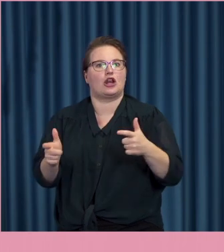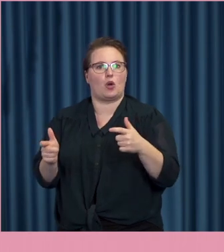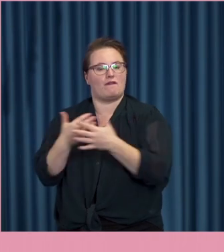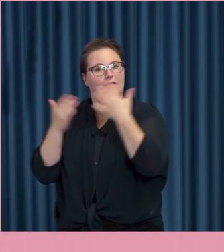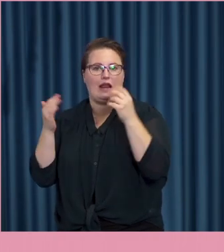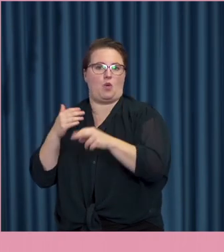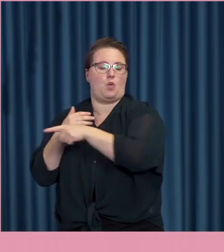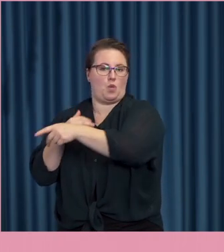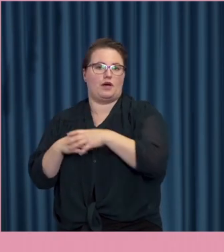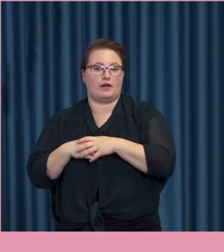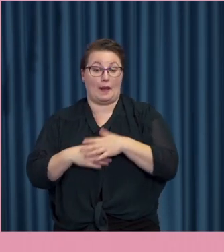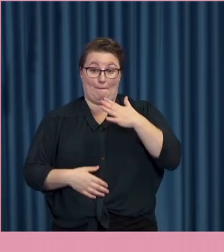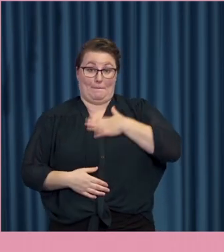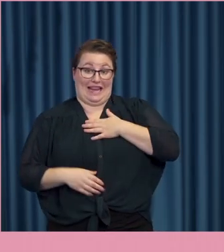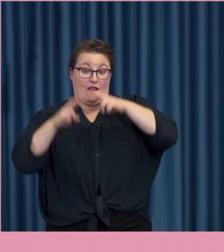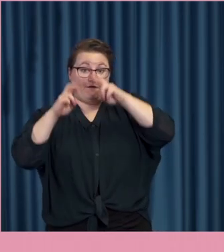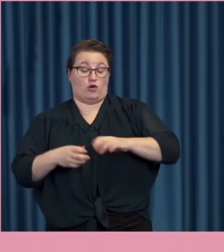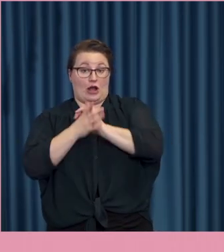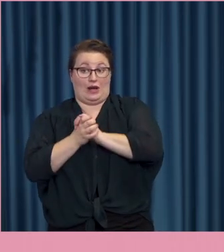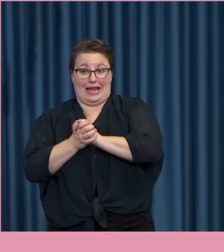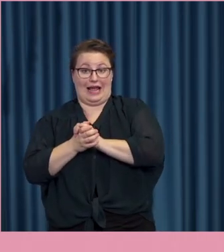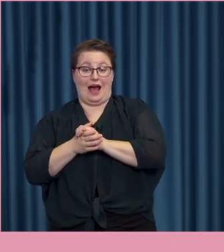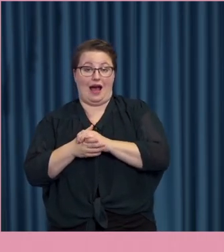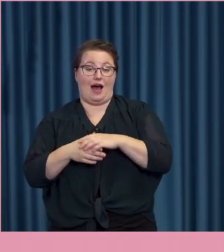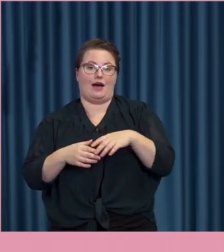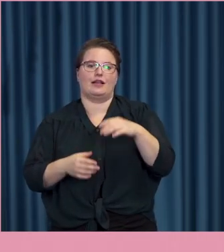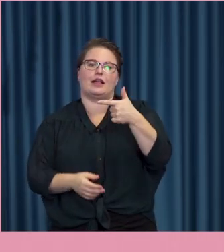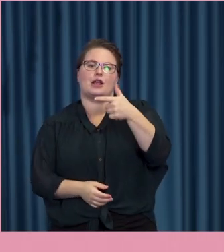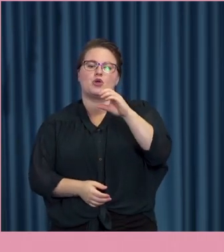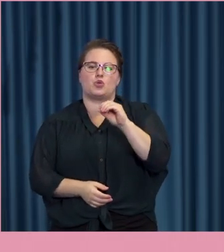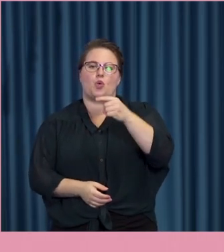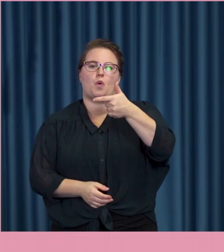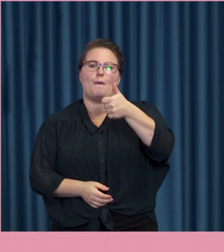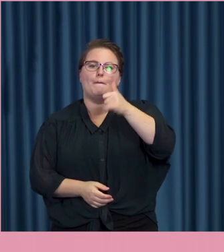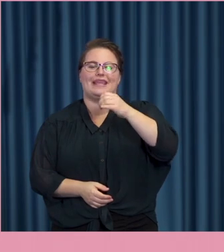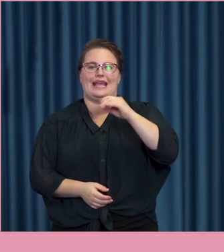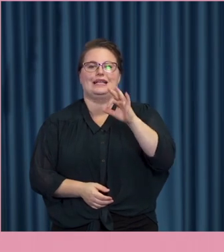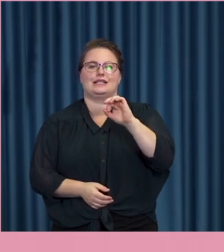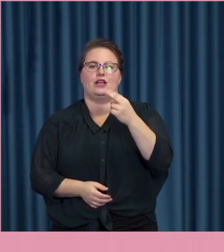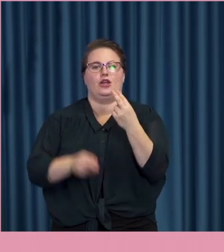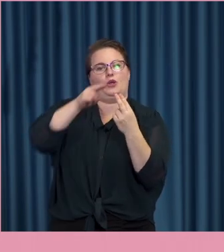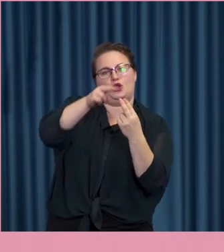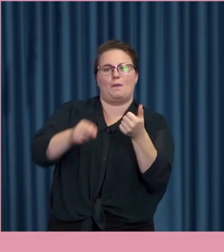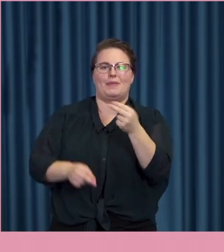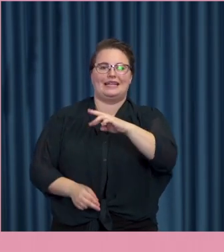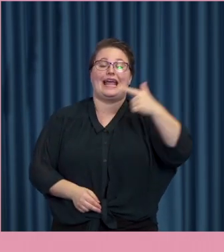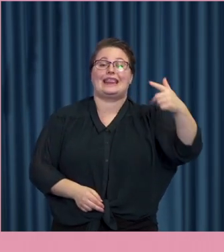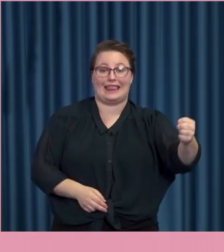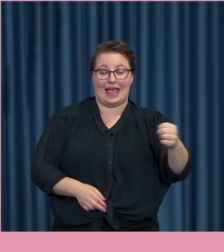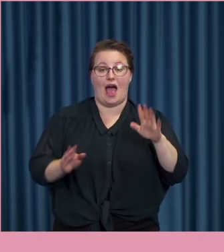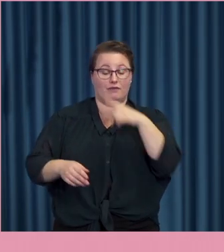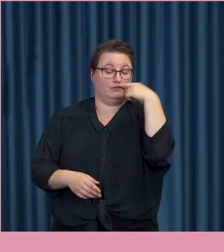En forskarkollega till mig i Karlstad, Tobias Hybernett, blev utsatt för ett hatbrott över telefon som hade föregåtts av en